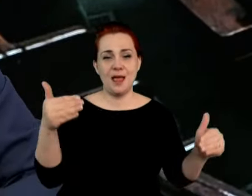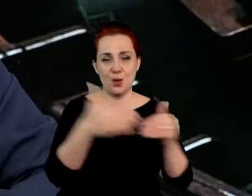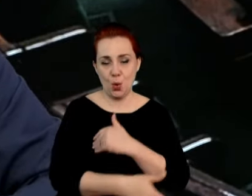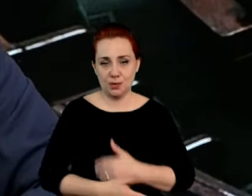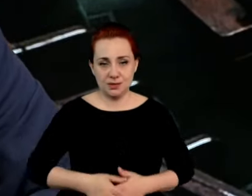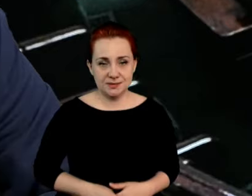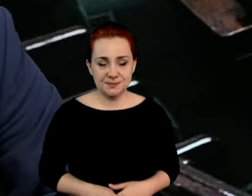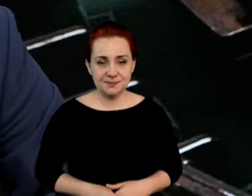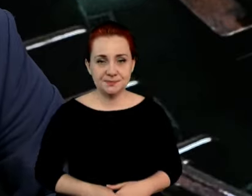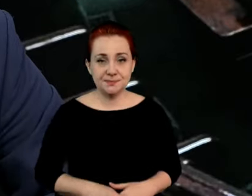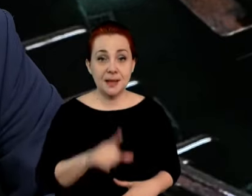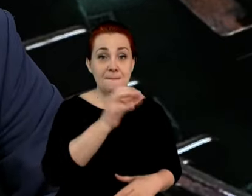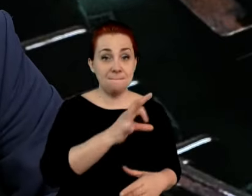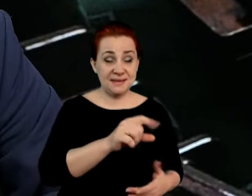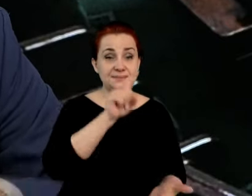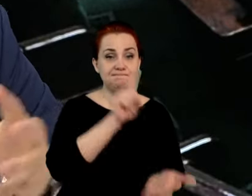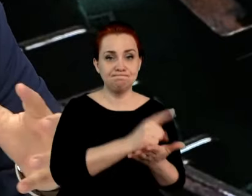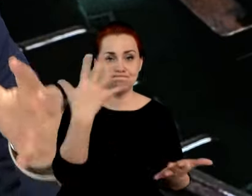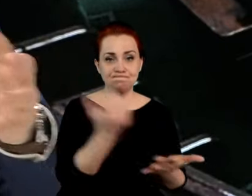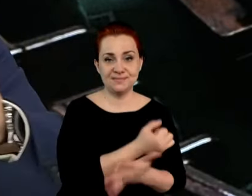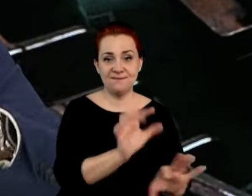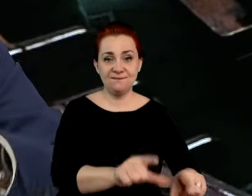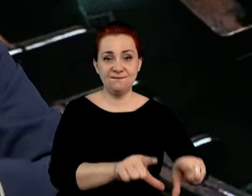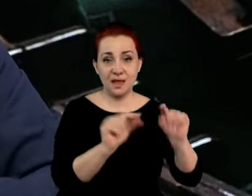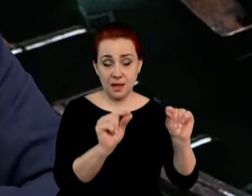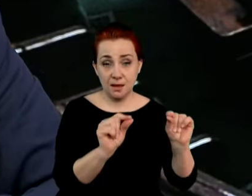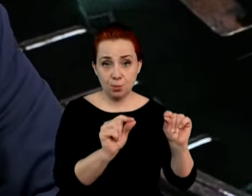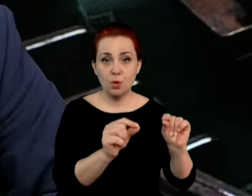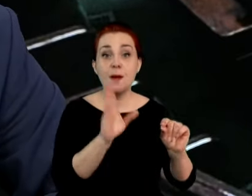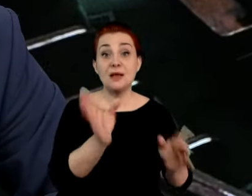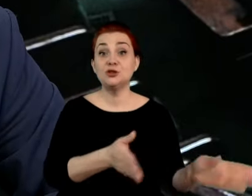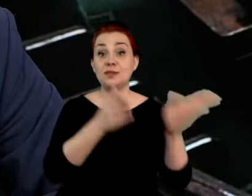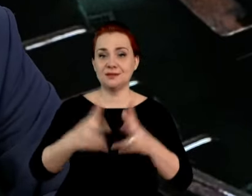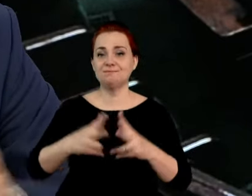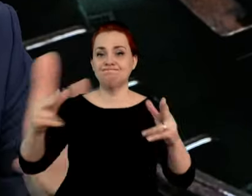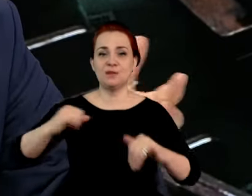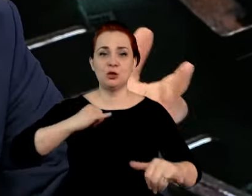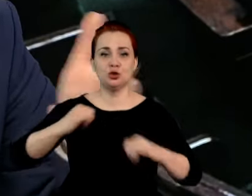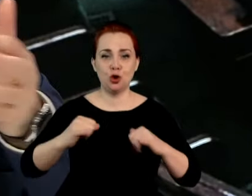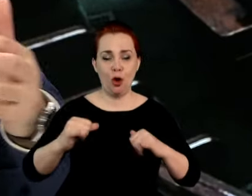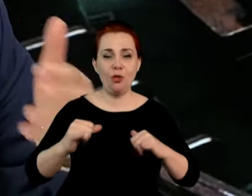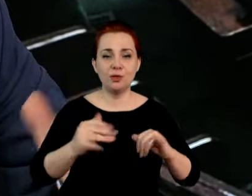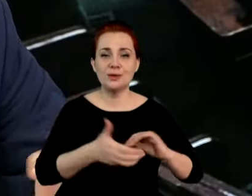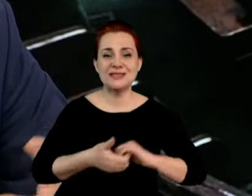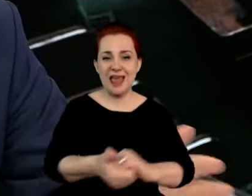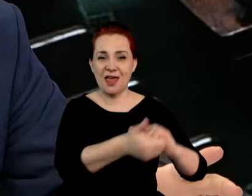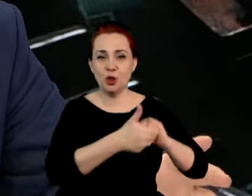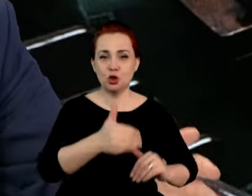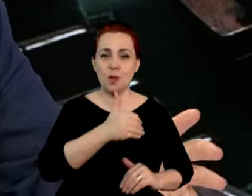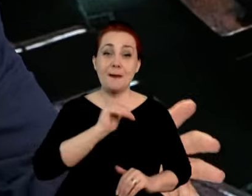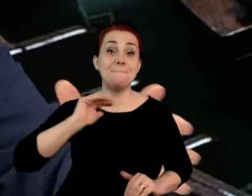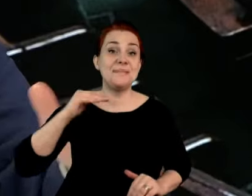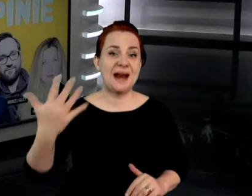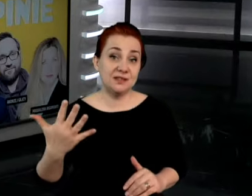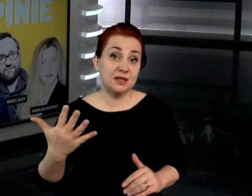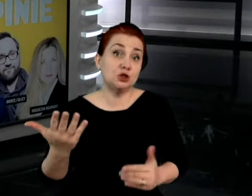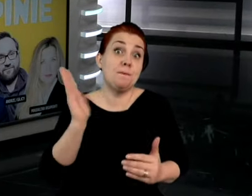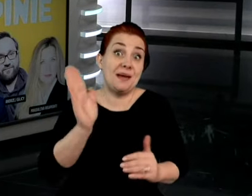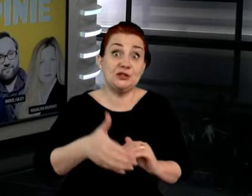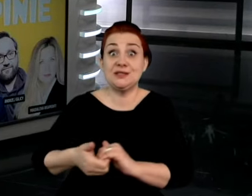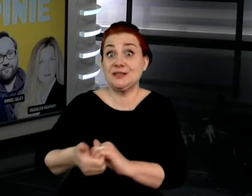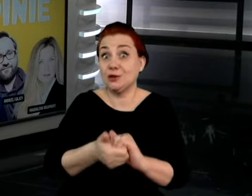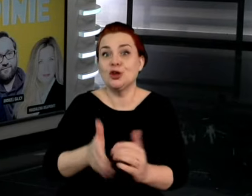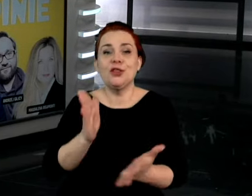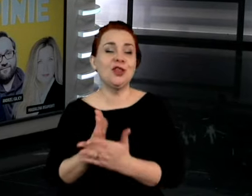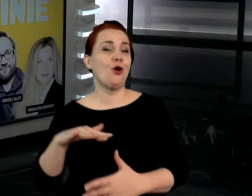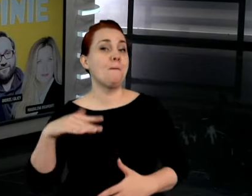Jak PiS wygra wybory i będzie kolejna kadencja rządu zjednoczonej prawicy, pytanie, czy ona będzie zjednoczona i czy tylko prawicy,